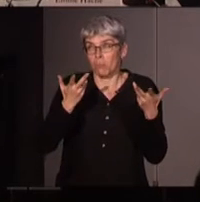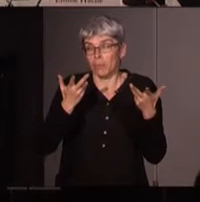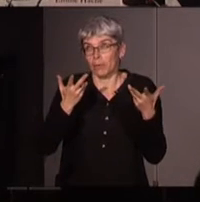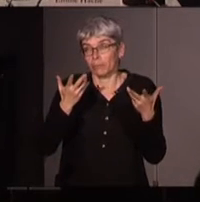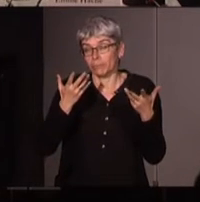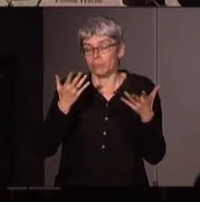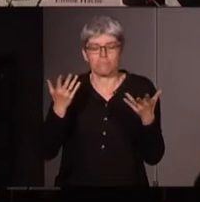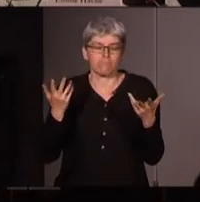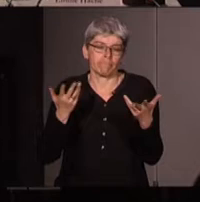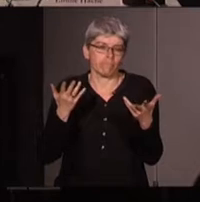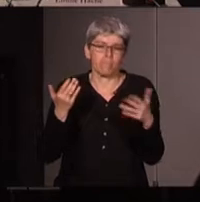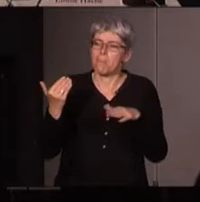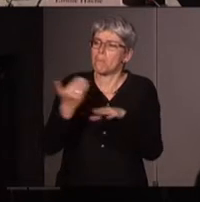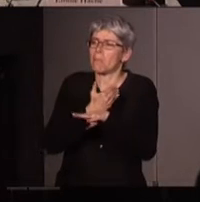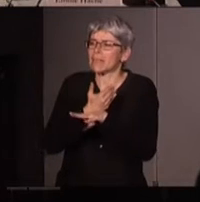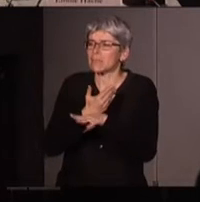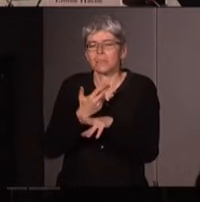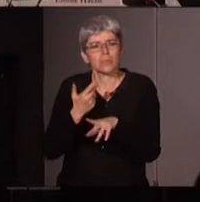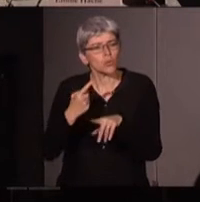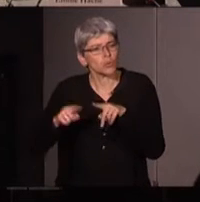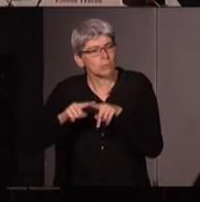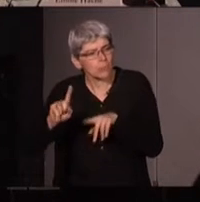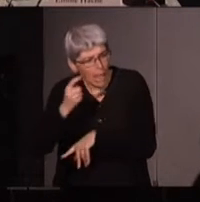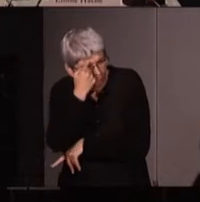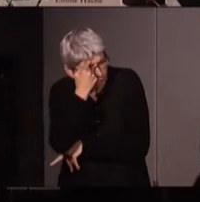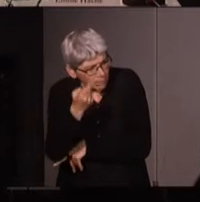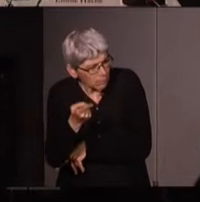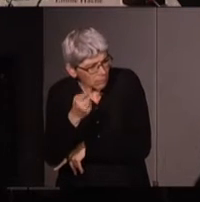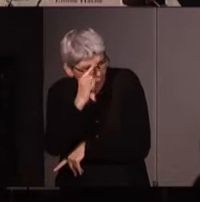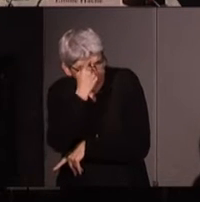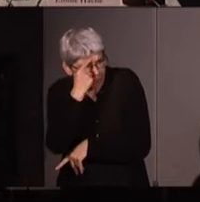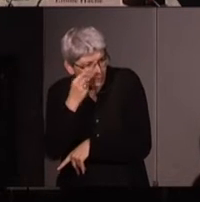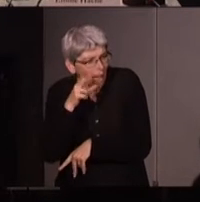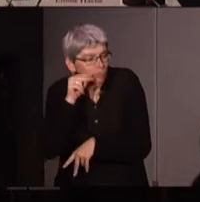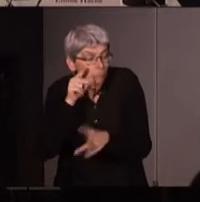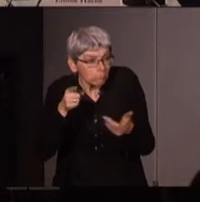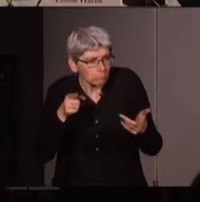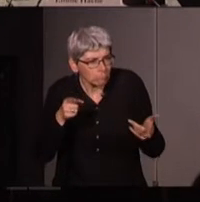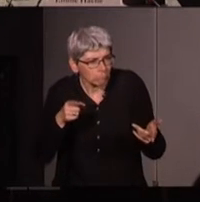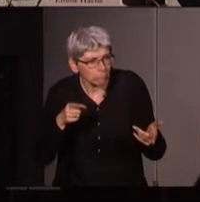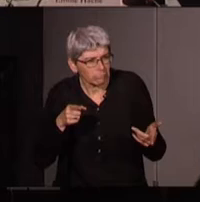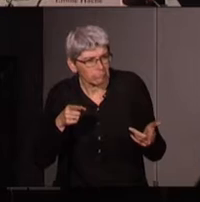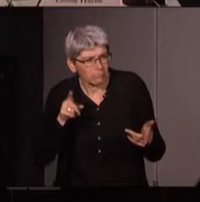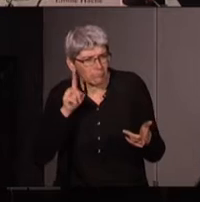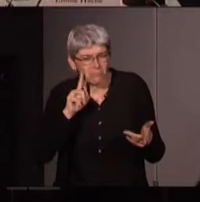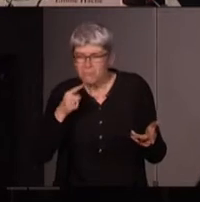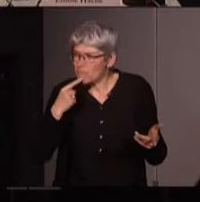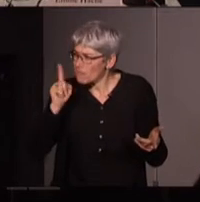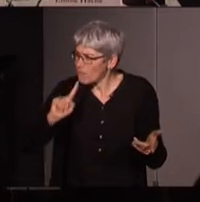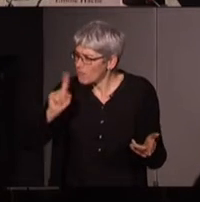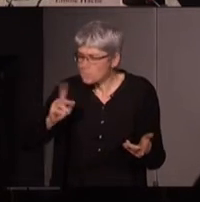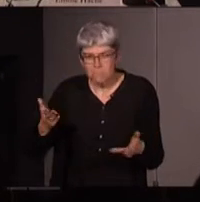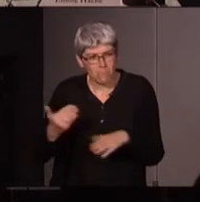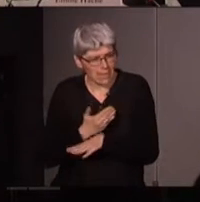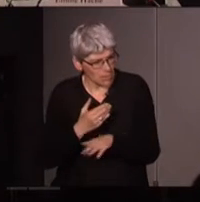ailleurs je vois bien qu'il se passe des choses en Inde par exemple avec des femmes et on n pas dans l'essentialisme je pense on est